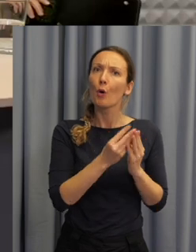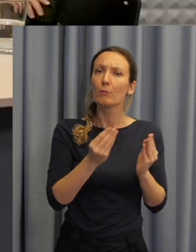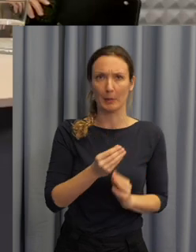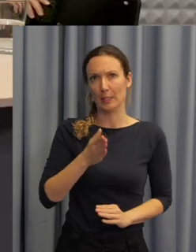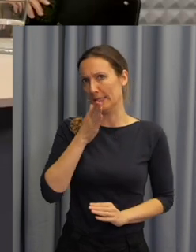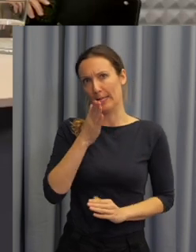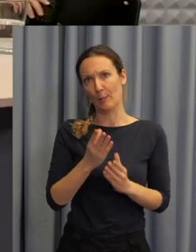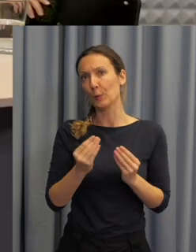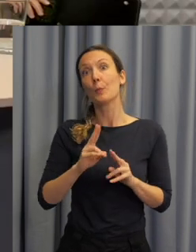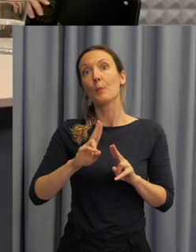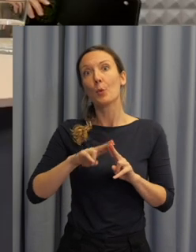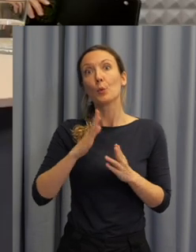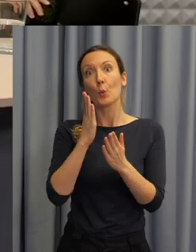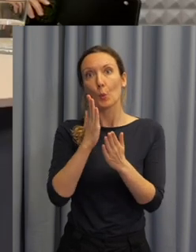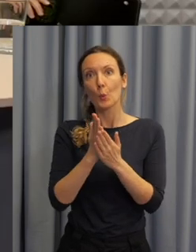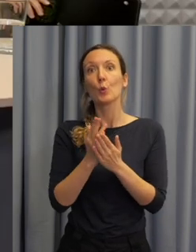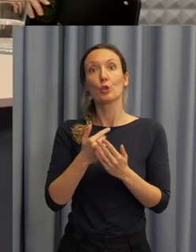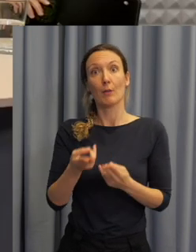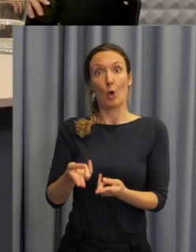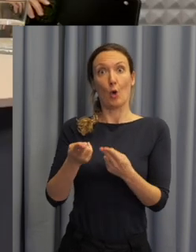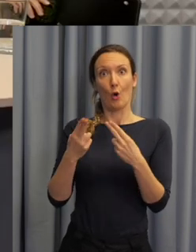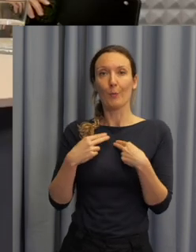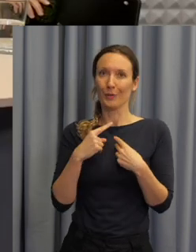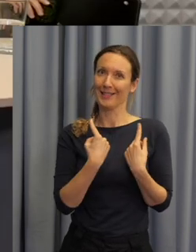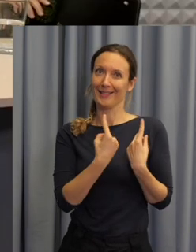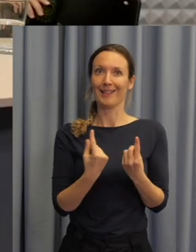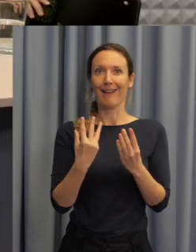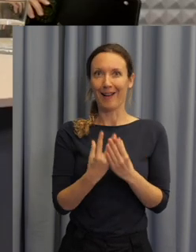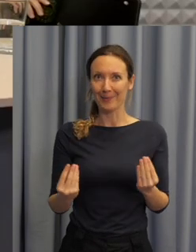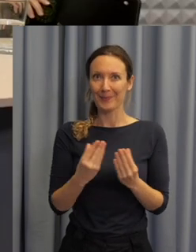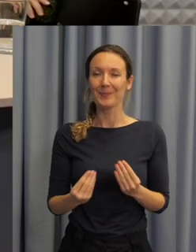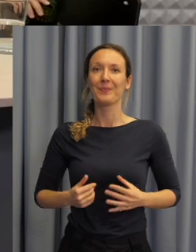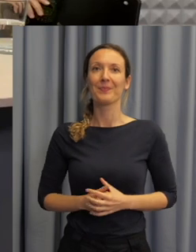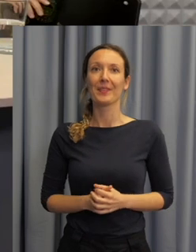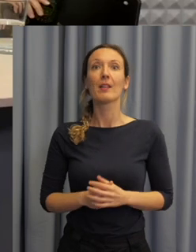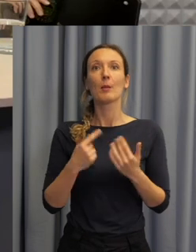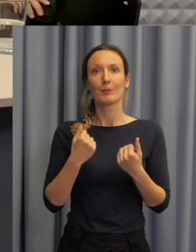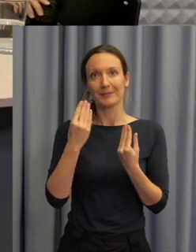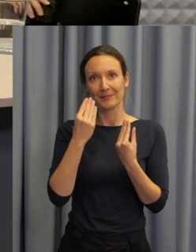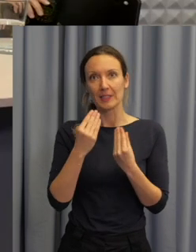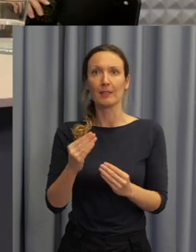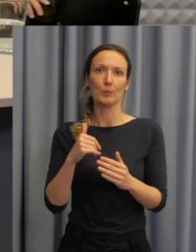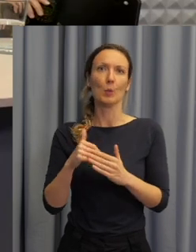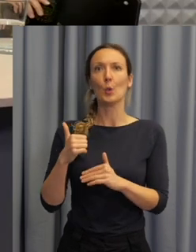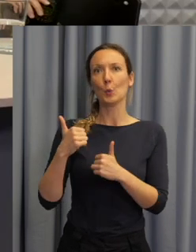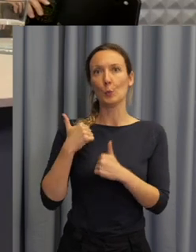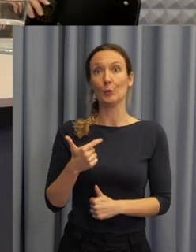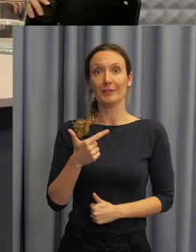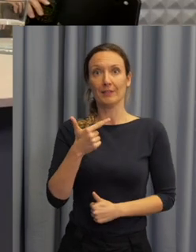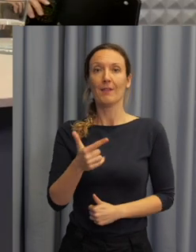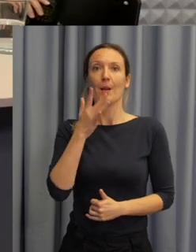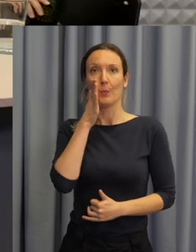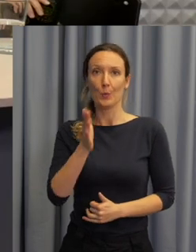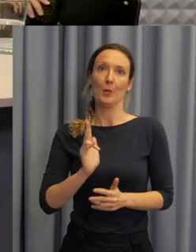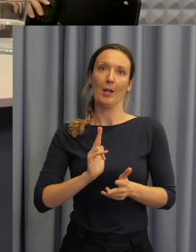představili při svém příspěvku. A také ve studiu vítám paní tlumočnice, které nám zajistí to,